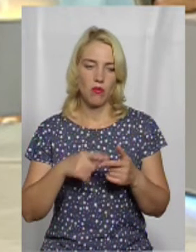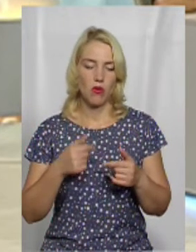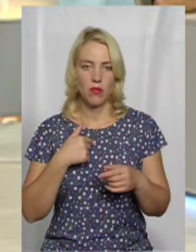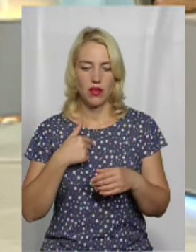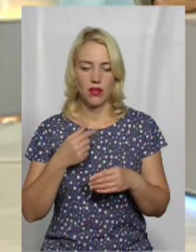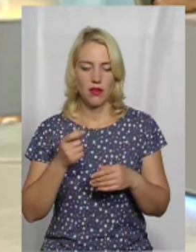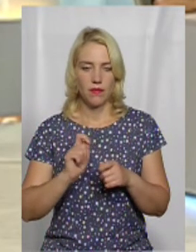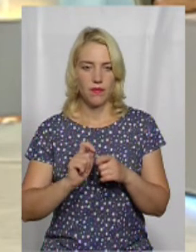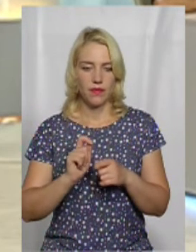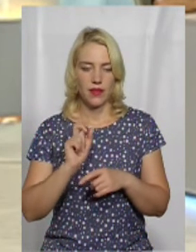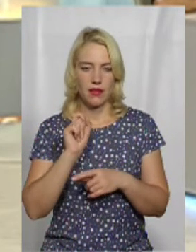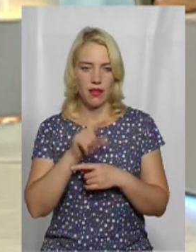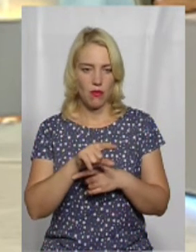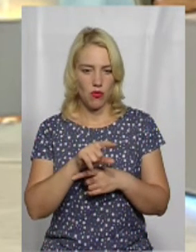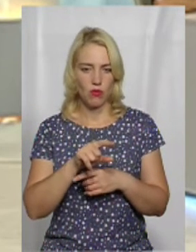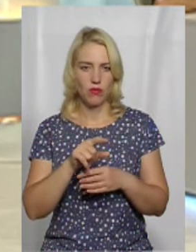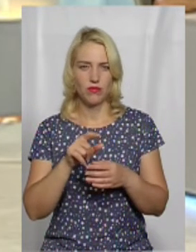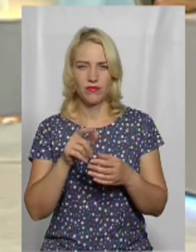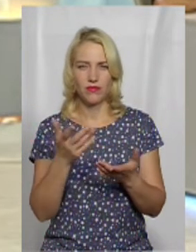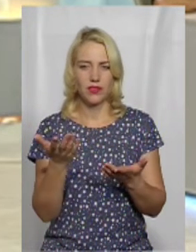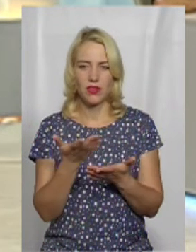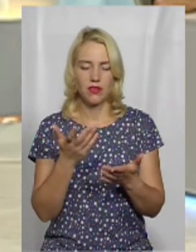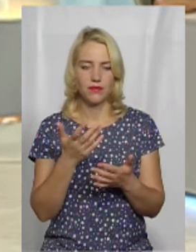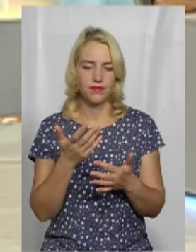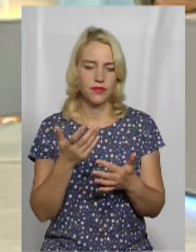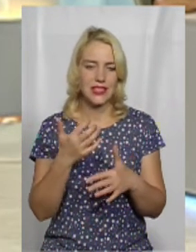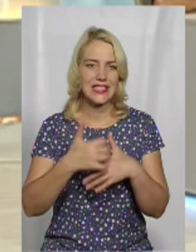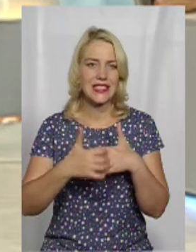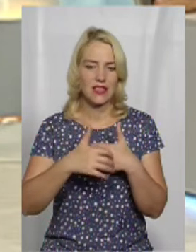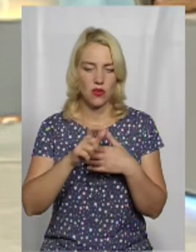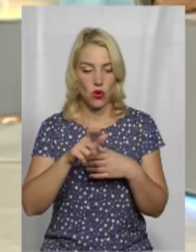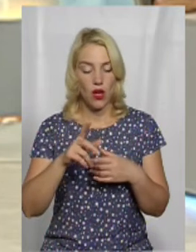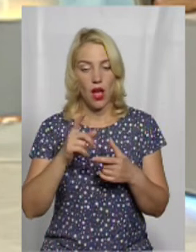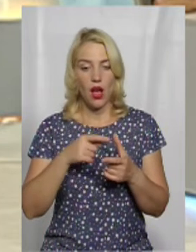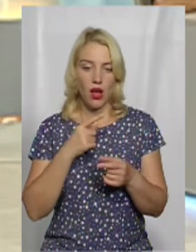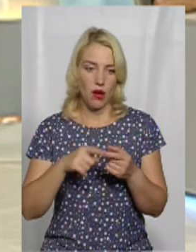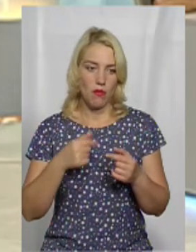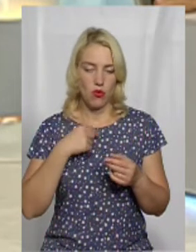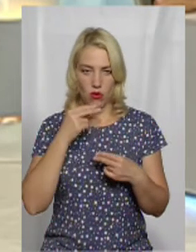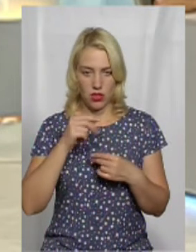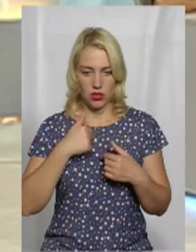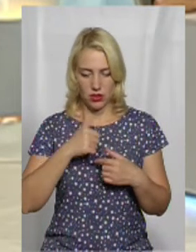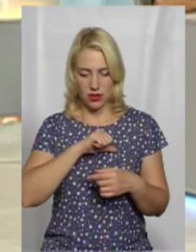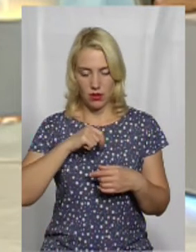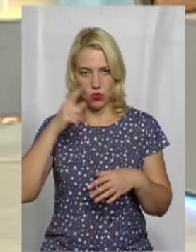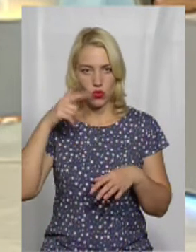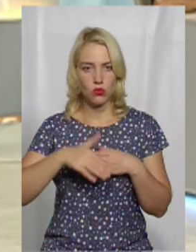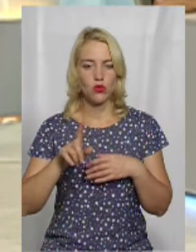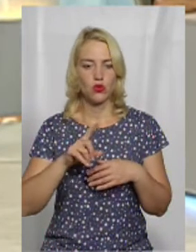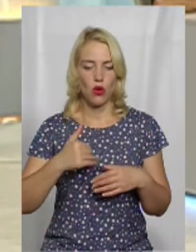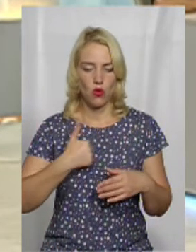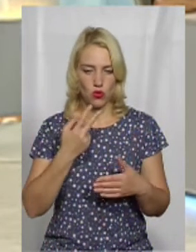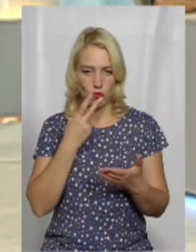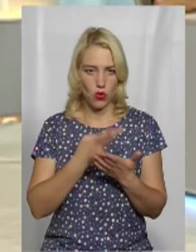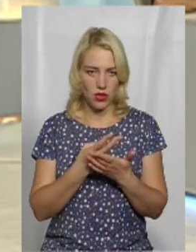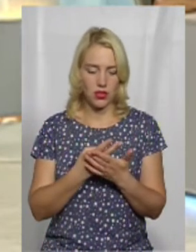наймемо яких би то не було і будемо старатись з них витягнути, або все ж ми краще розуміємо те, що ми хочемо показати і передати самі. І